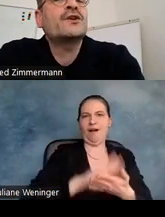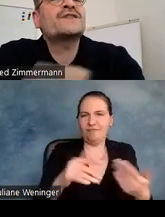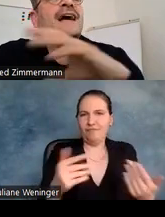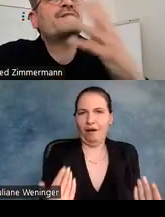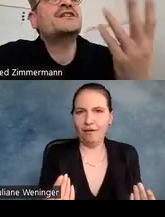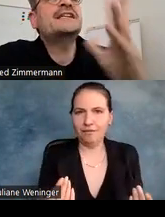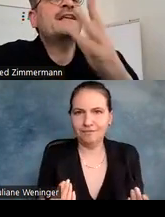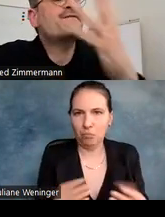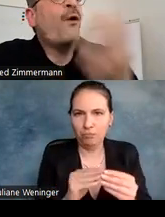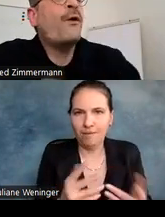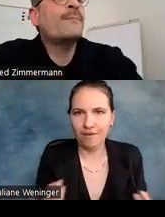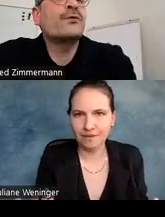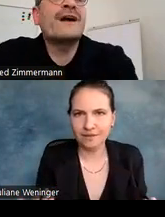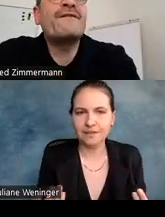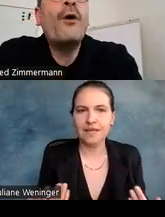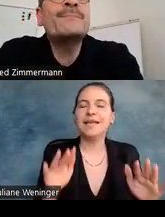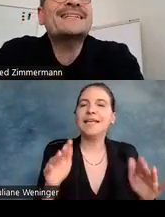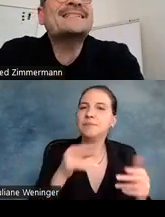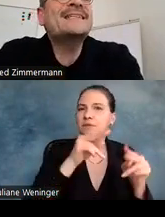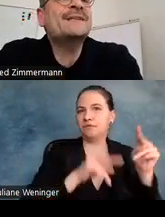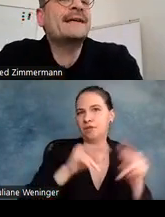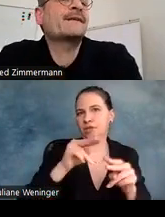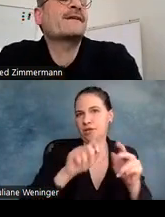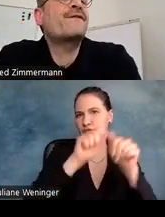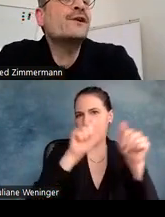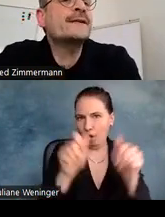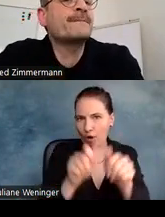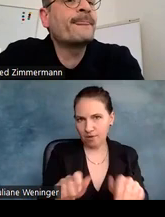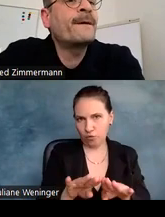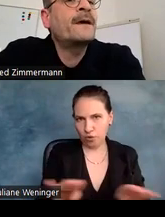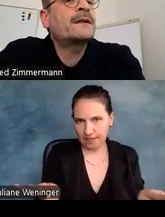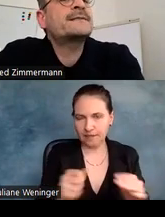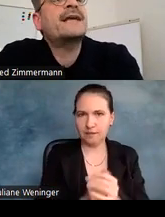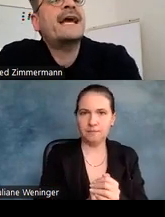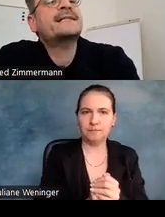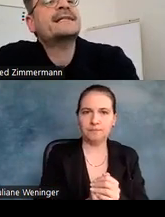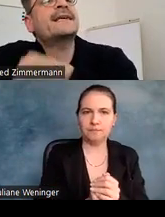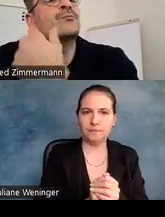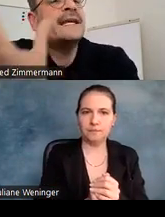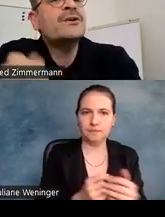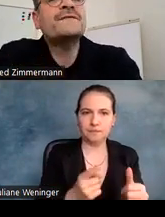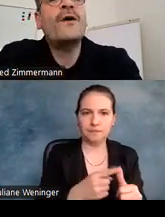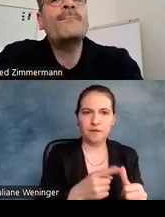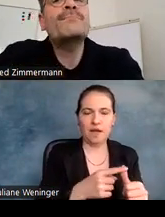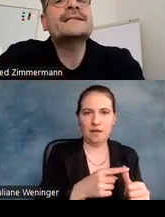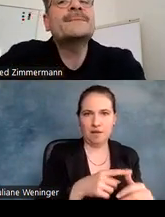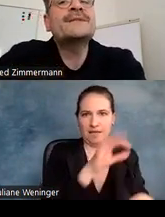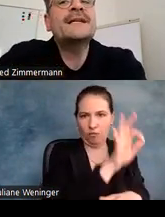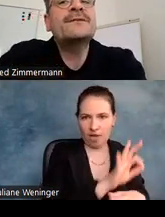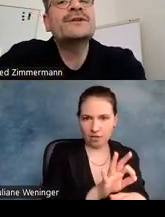sozusagen verschiedenen Formen oder Formenprinzipien folgen. Das sind einerseits geometrische